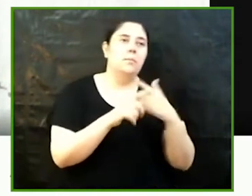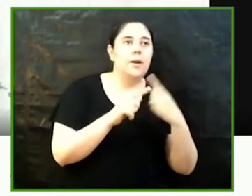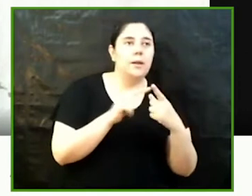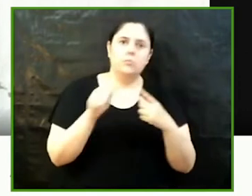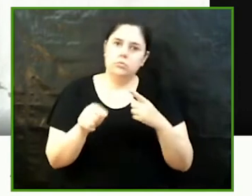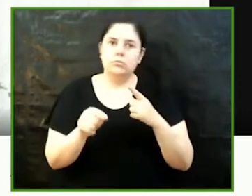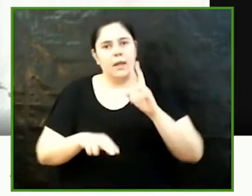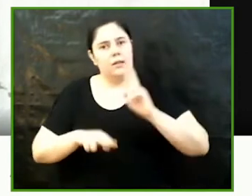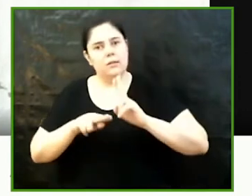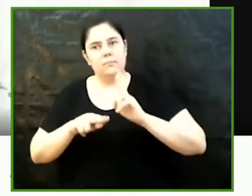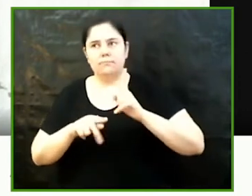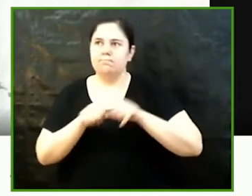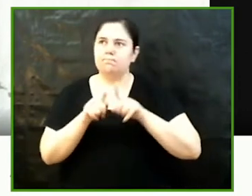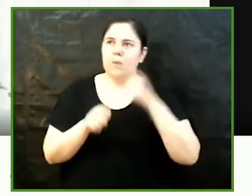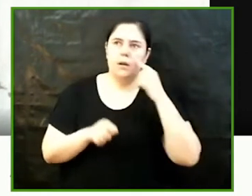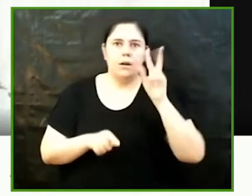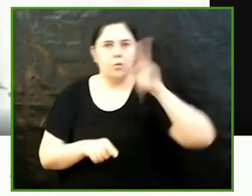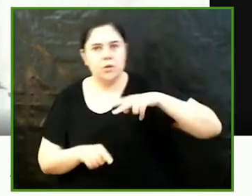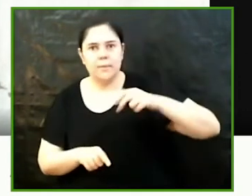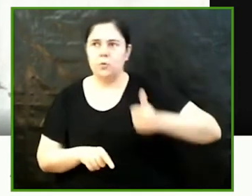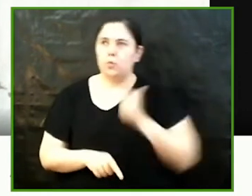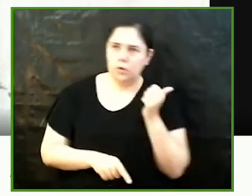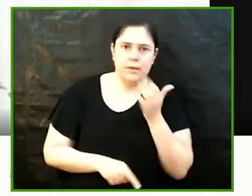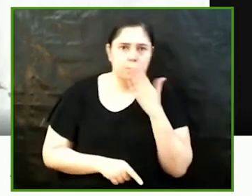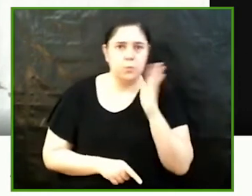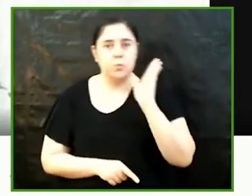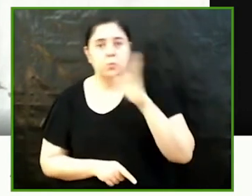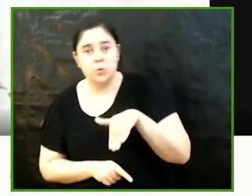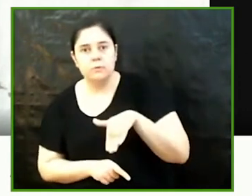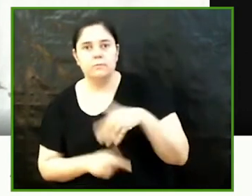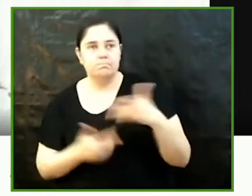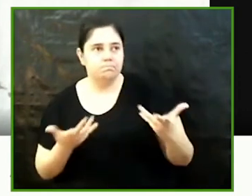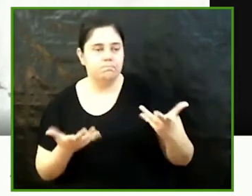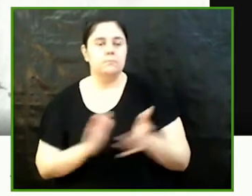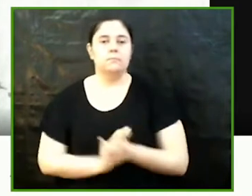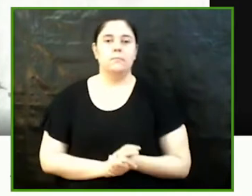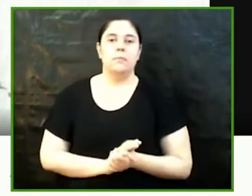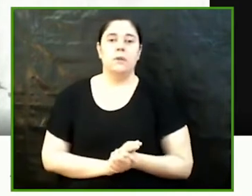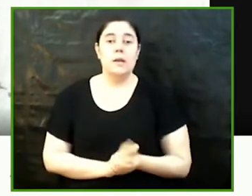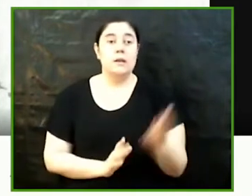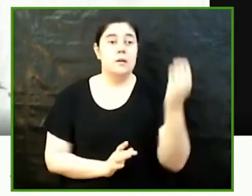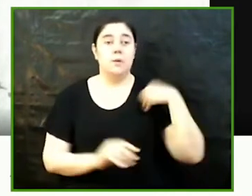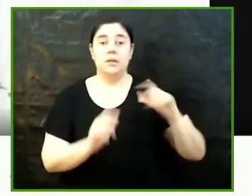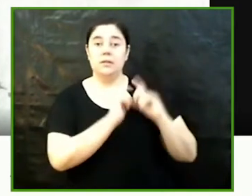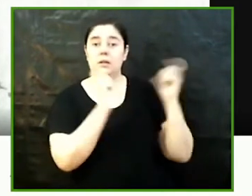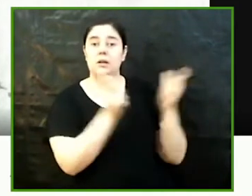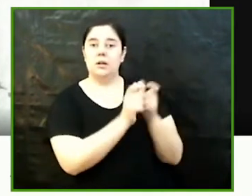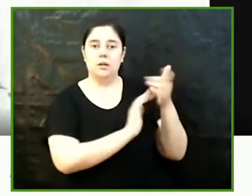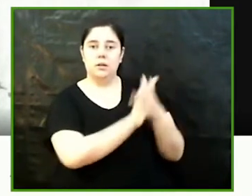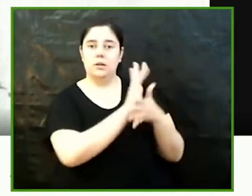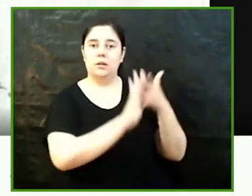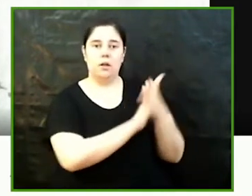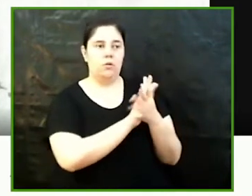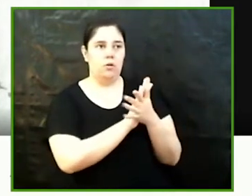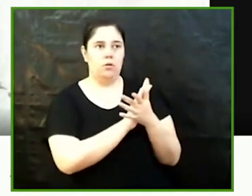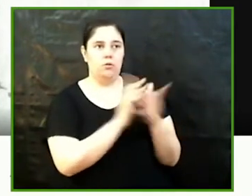reconeixement i de treballar en aquesta línia. I us haig de dir que va ser un amor a primera vista,